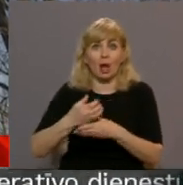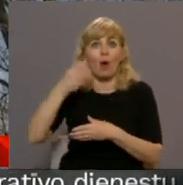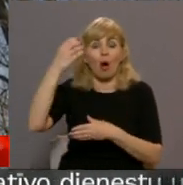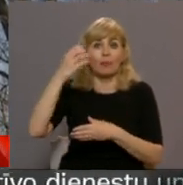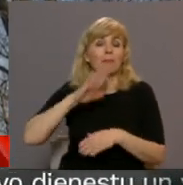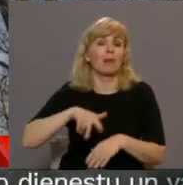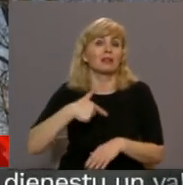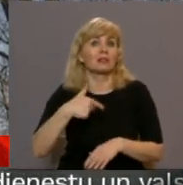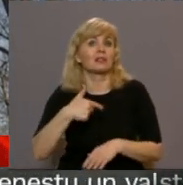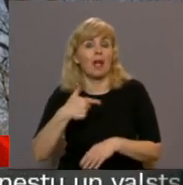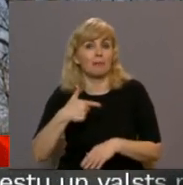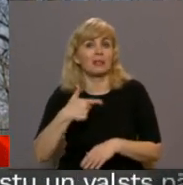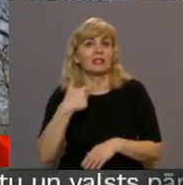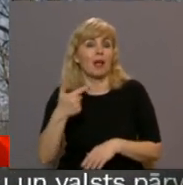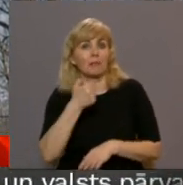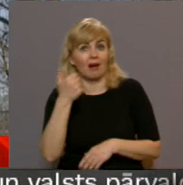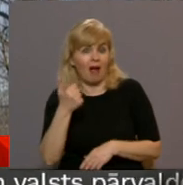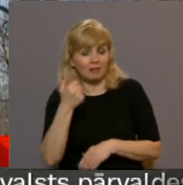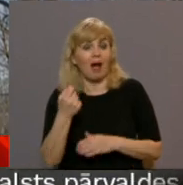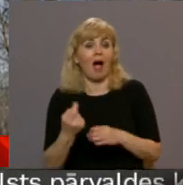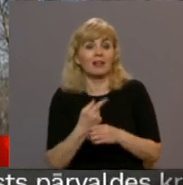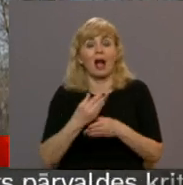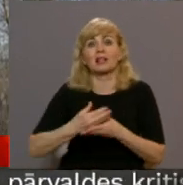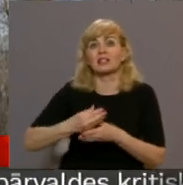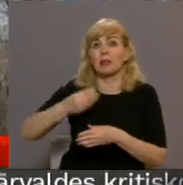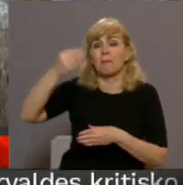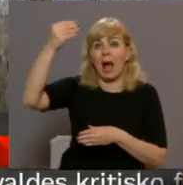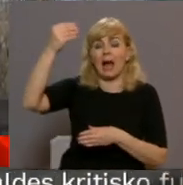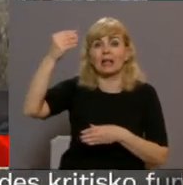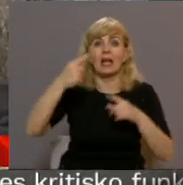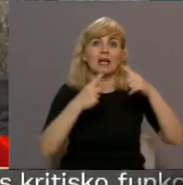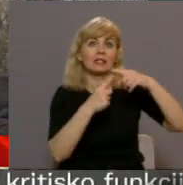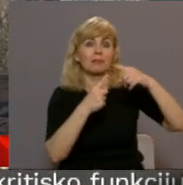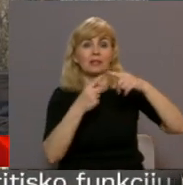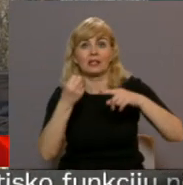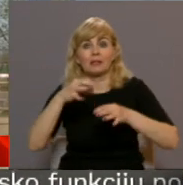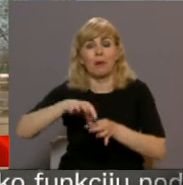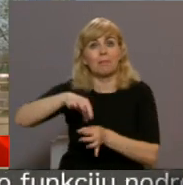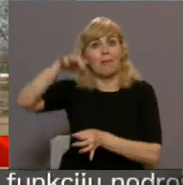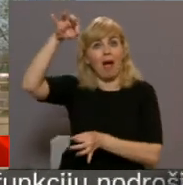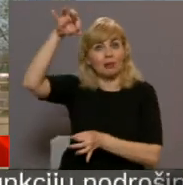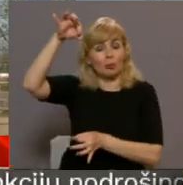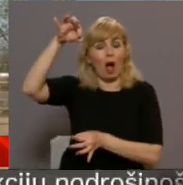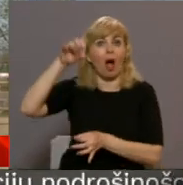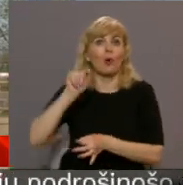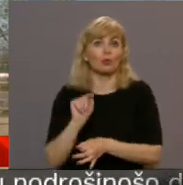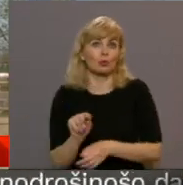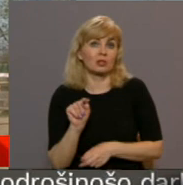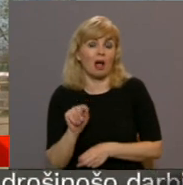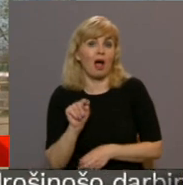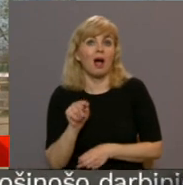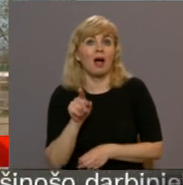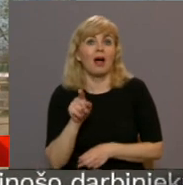gadiem tajā atkal pacēs smaile. Pieši šī spice ir 13 metri augsta. Viņai